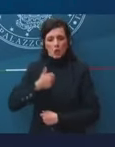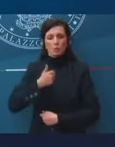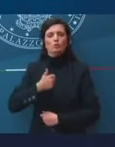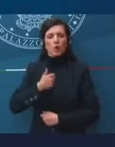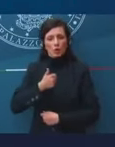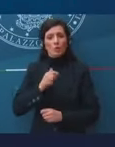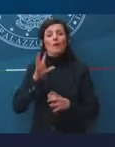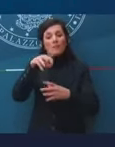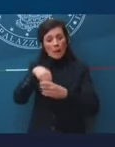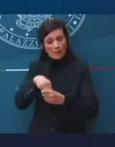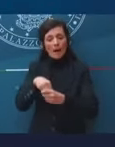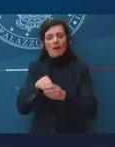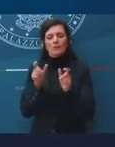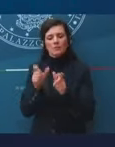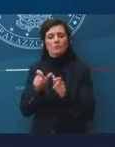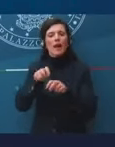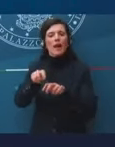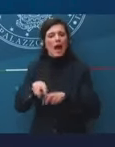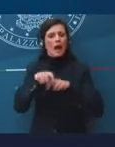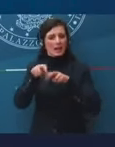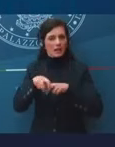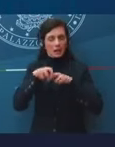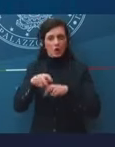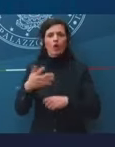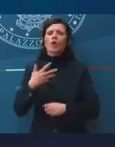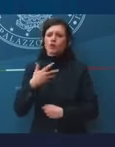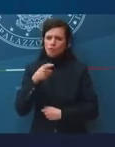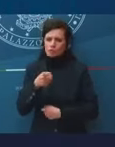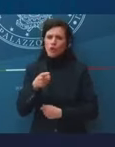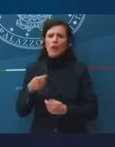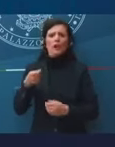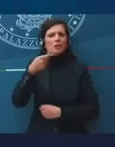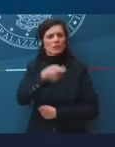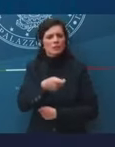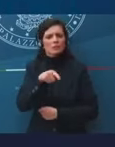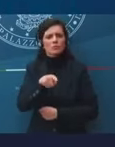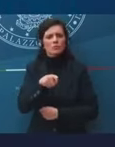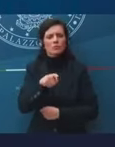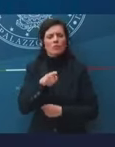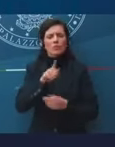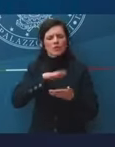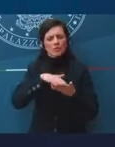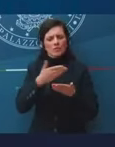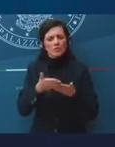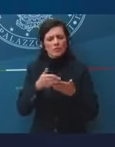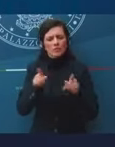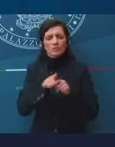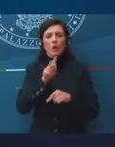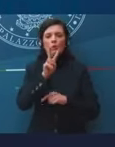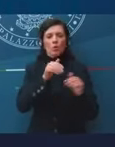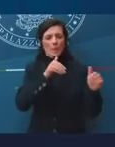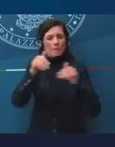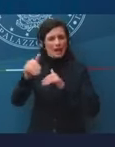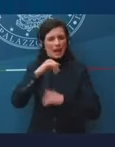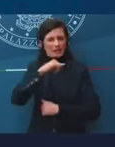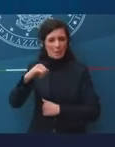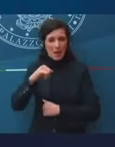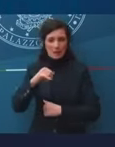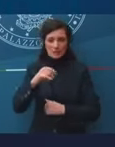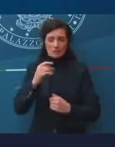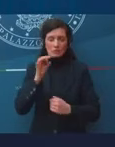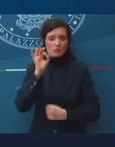del settore agricolo, hanno una decontribuzione che è pari a 2 miliardi e mezzo, se non sbaglio. Quindi è stato